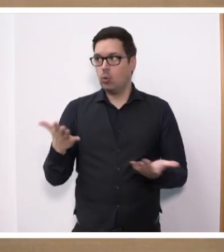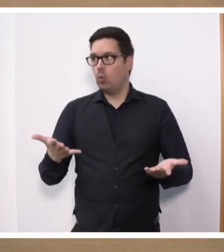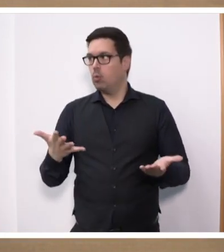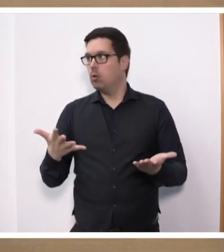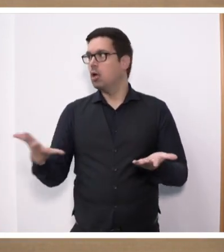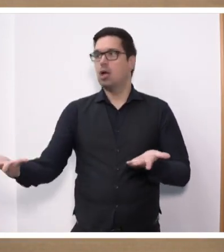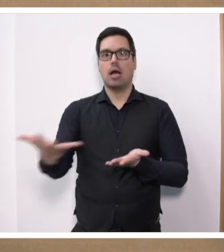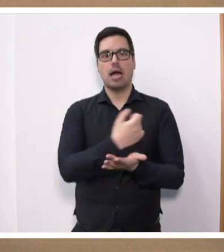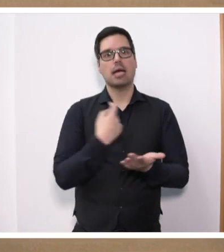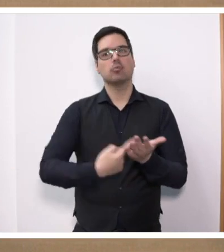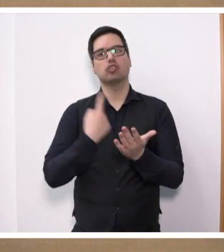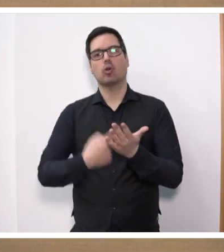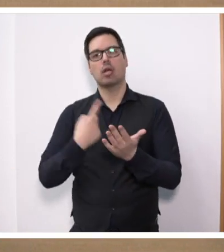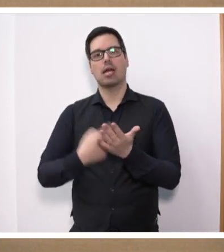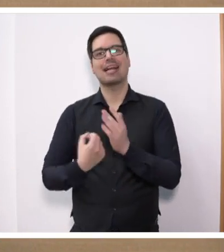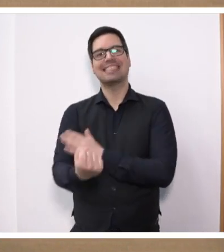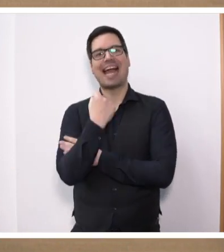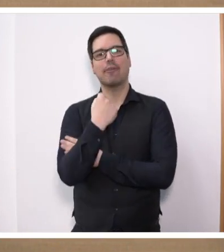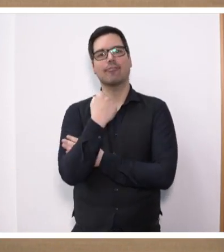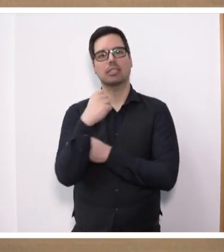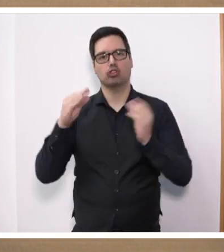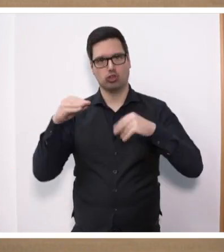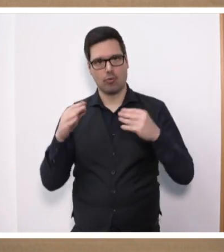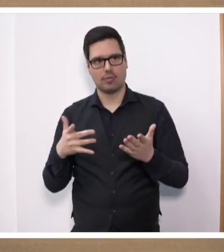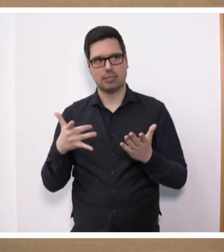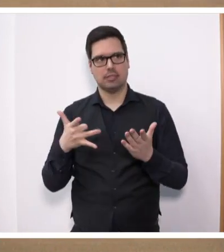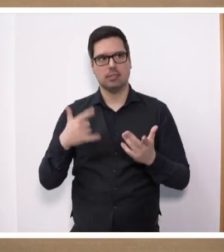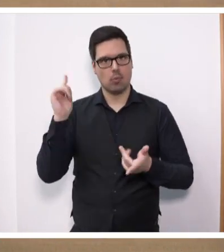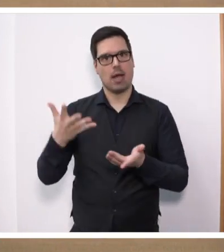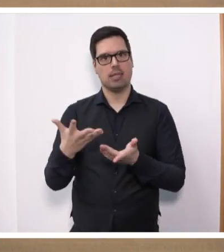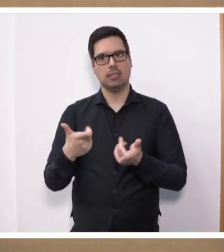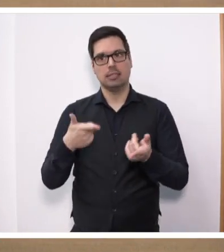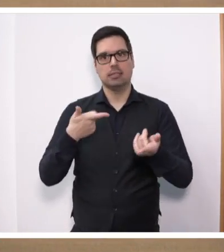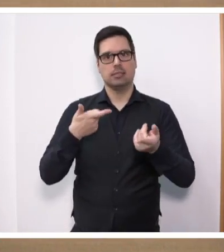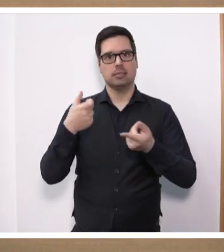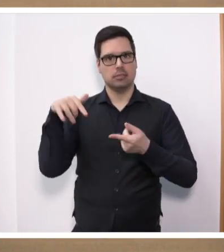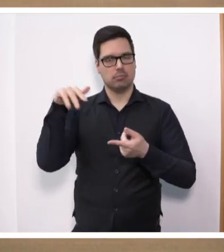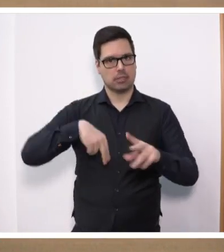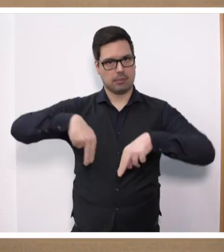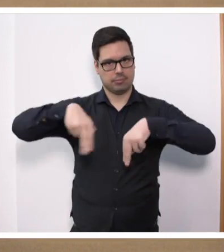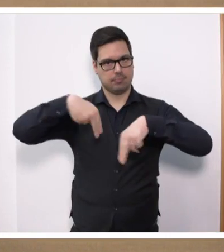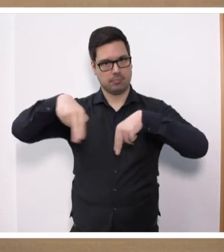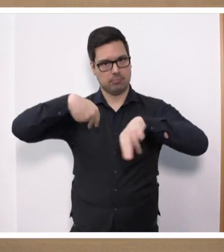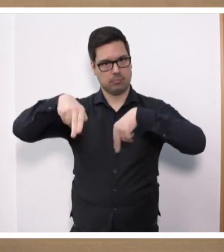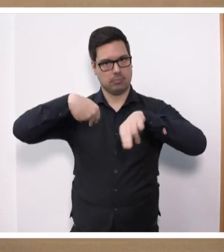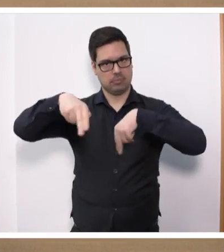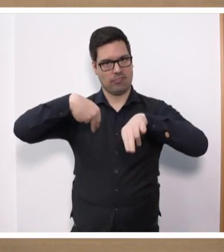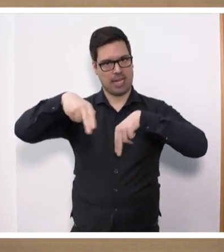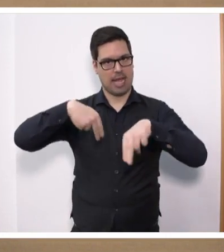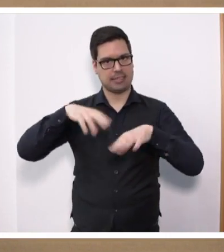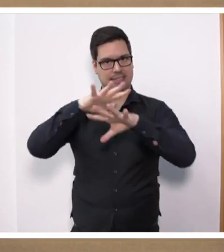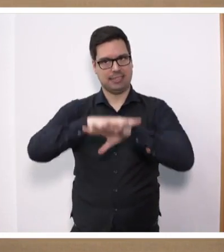Einnahmen, die durch eine Besteuerung von Kraftstoffen erzielt werden, dazu dienen sollen, das Verkehrswegenetz intakt zu halten und auszubauen?